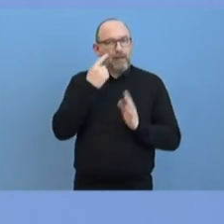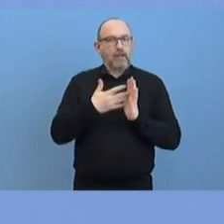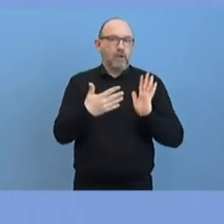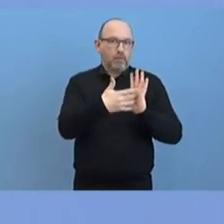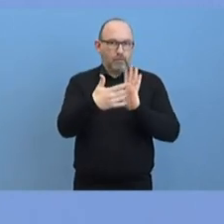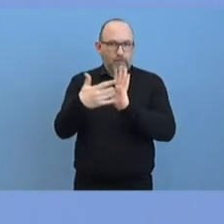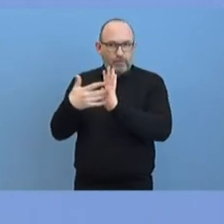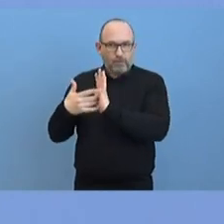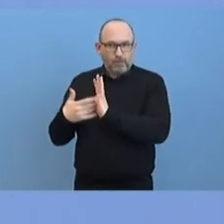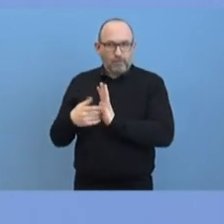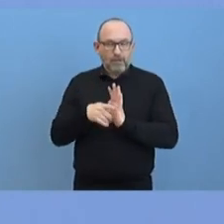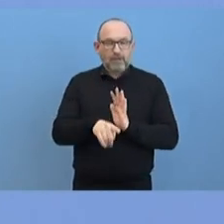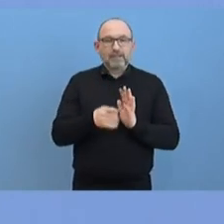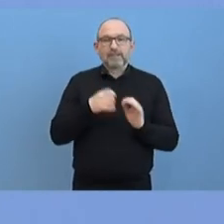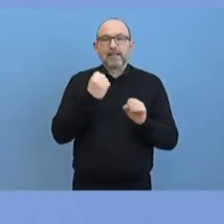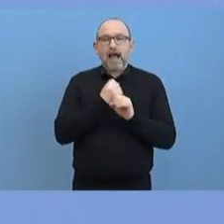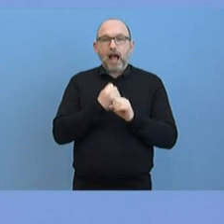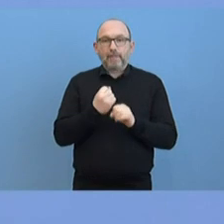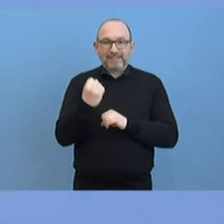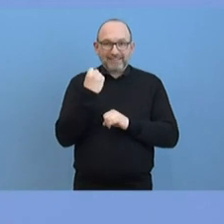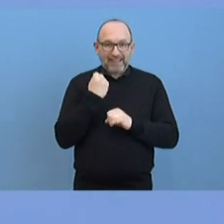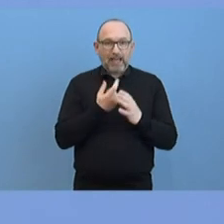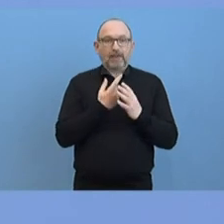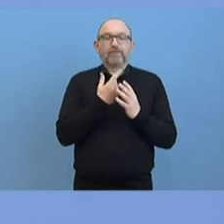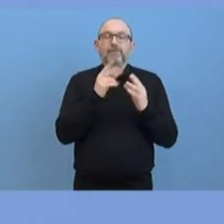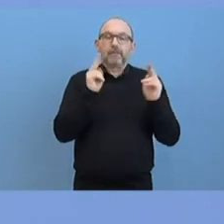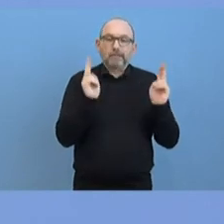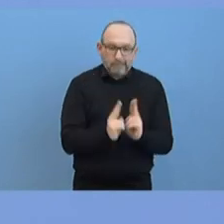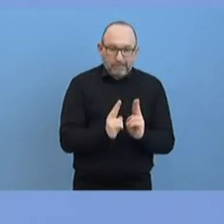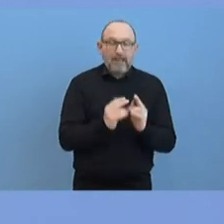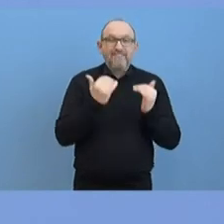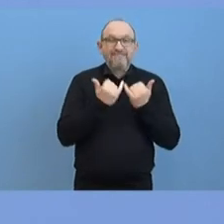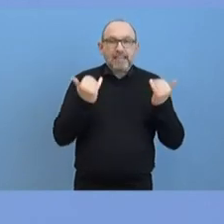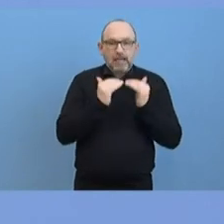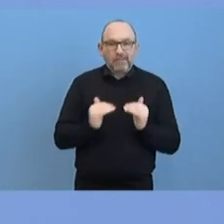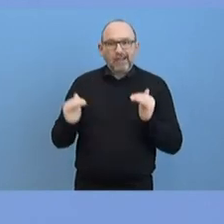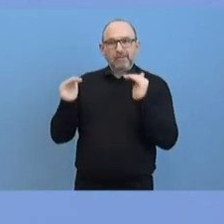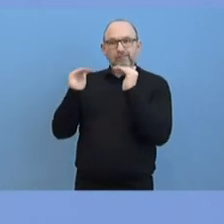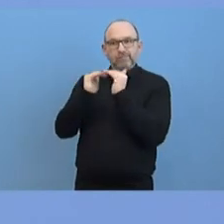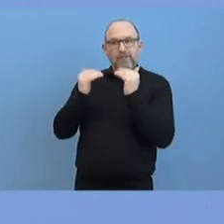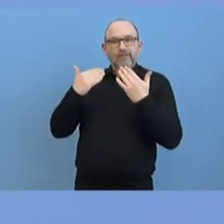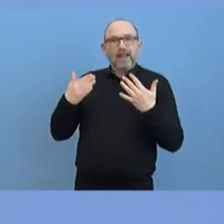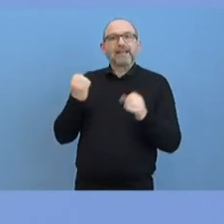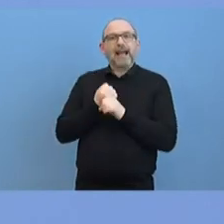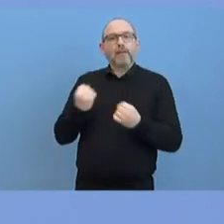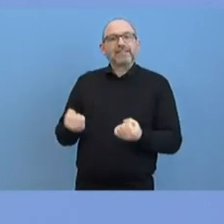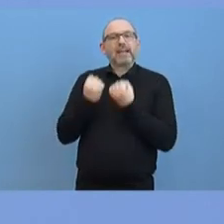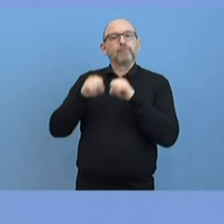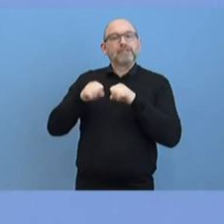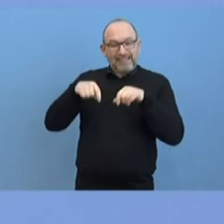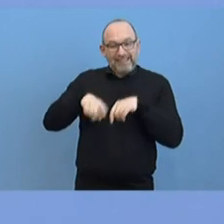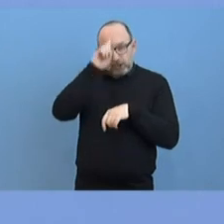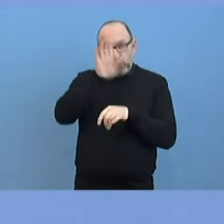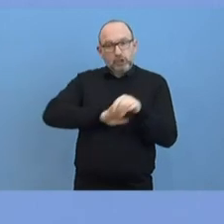dieser Ausfall von Arbeitskräften möglichst kompensiert werden kann durch Arbeitskraftpotenziale, die sich bereits in Deutschland befinden.